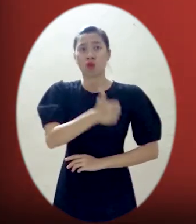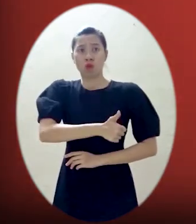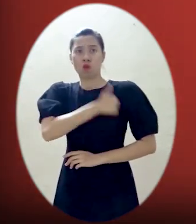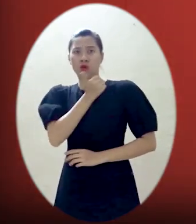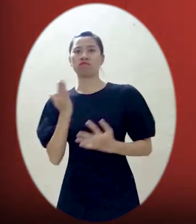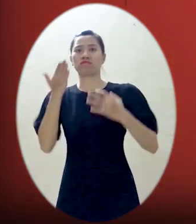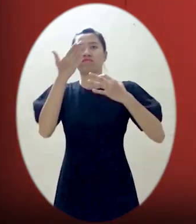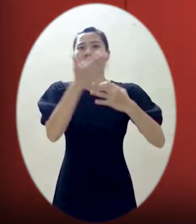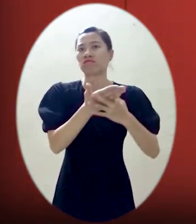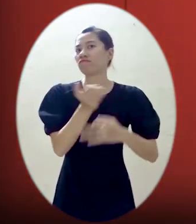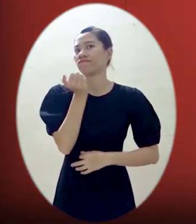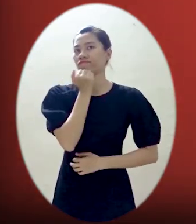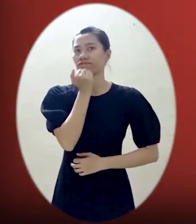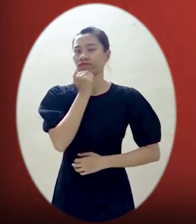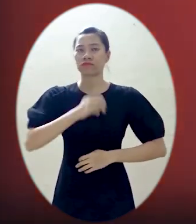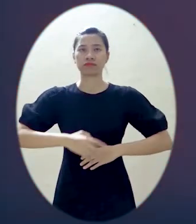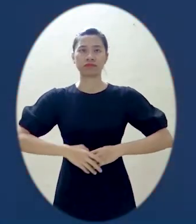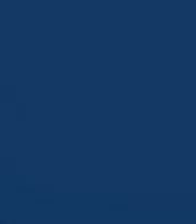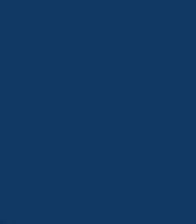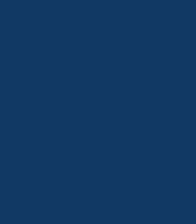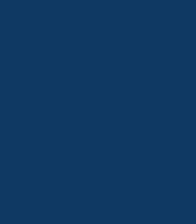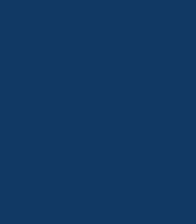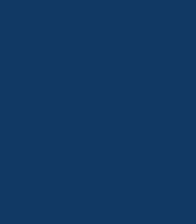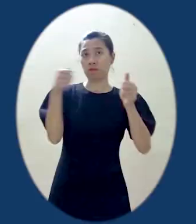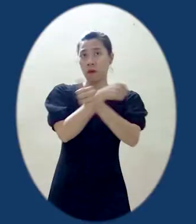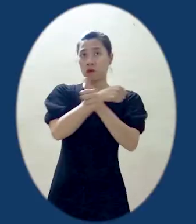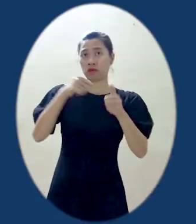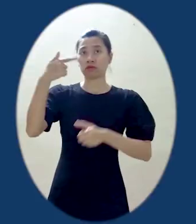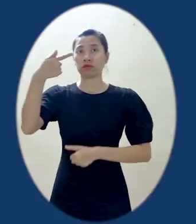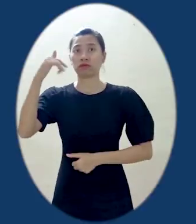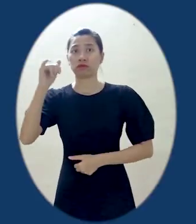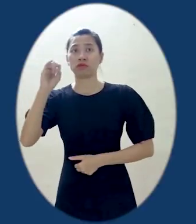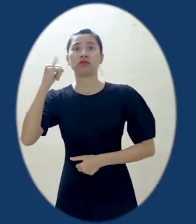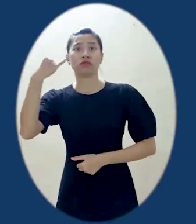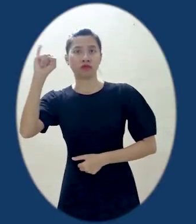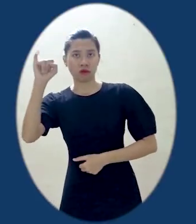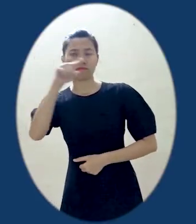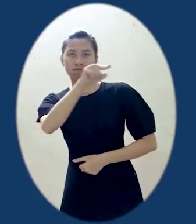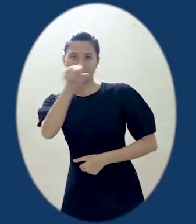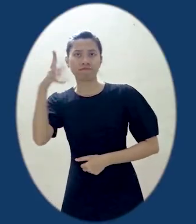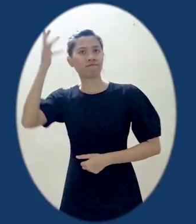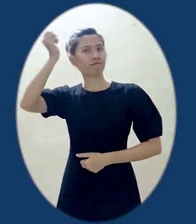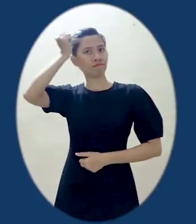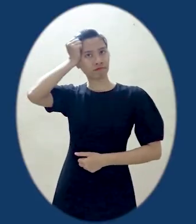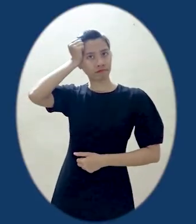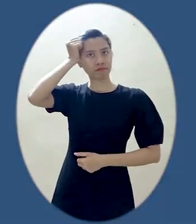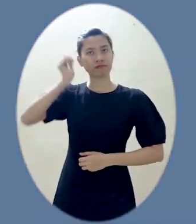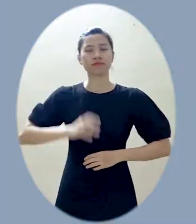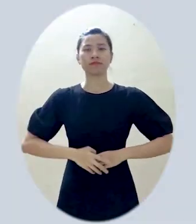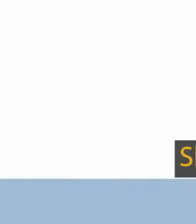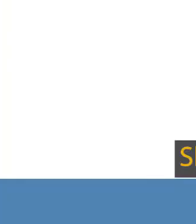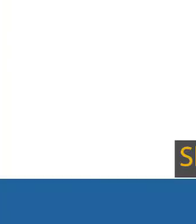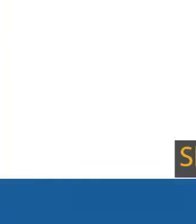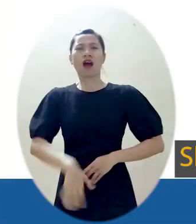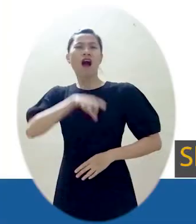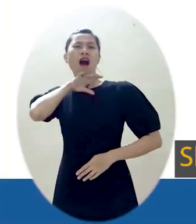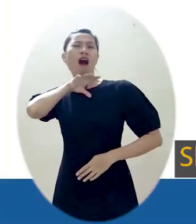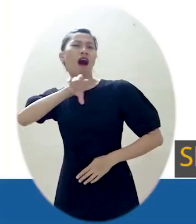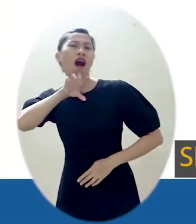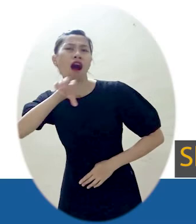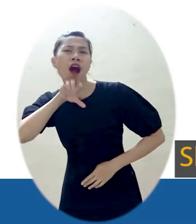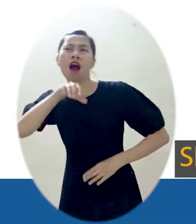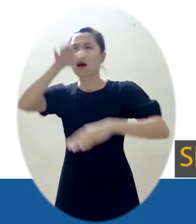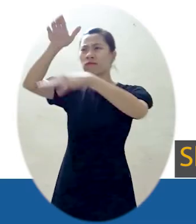ngăn chặn và trừng phạt Khi bị bạo lực giới, cần lưu ý và nhớ thực hiện những điều sau Kêu to